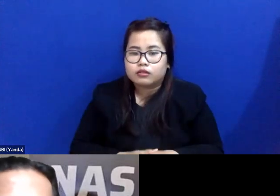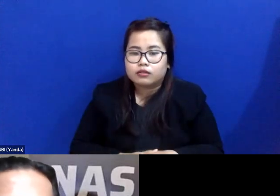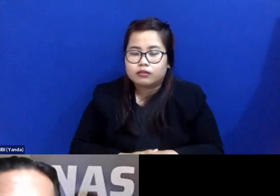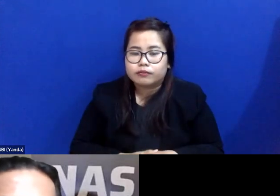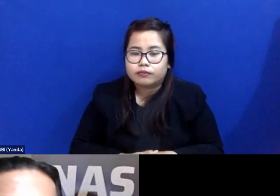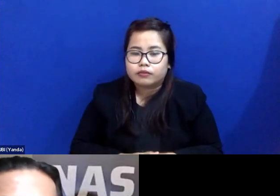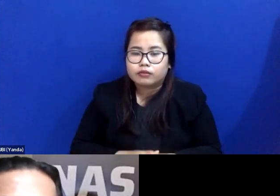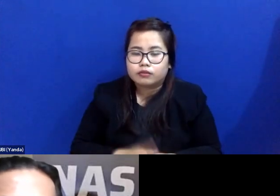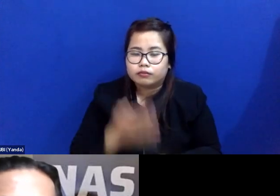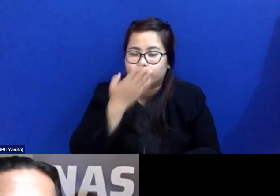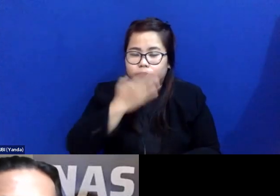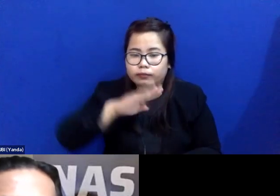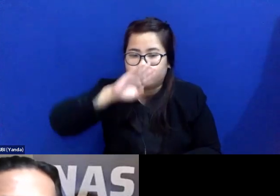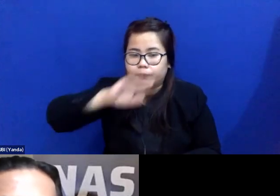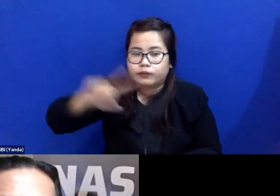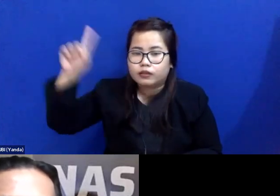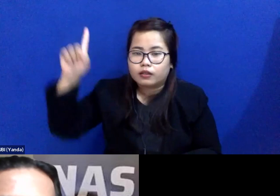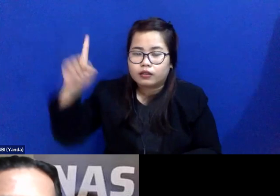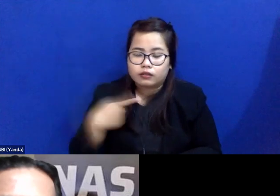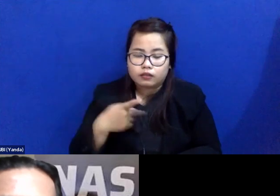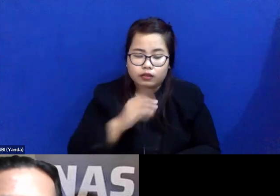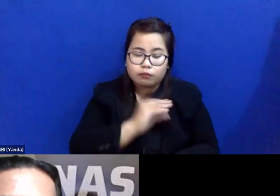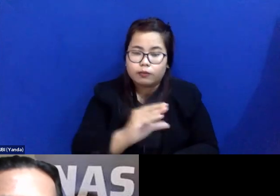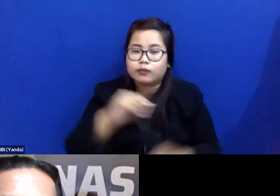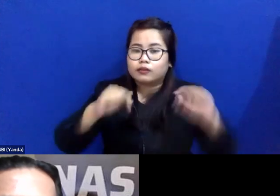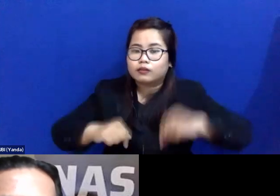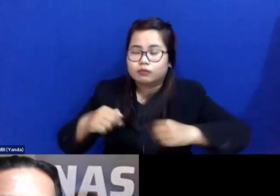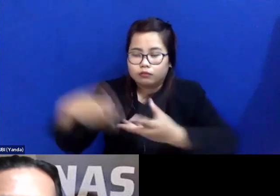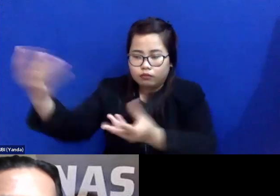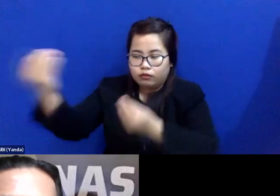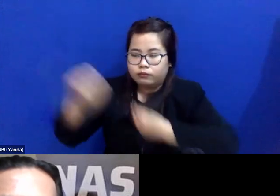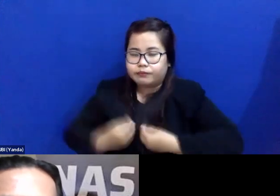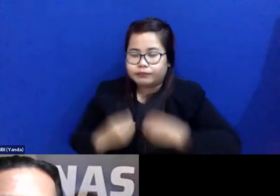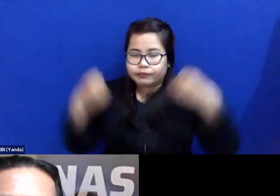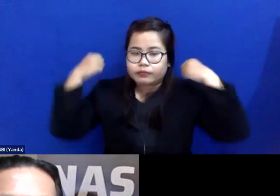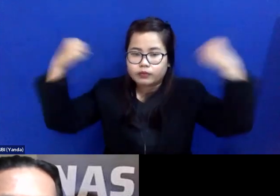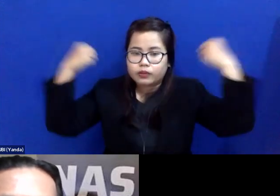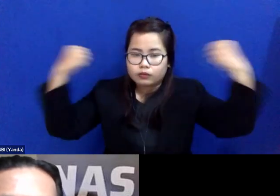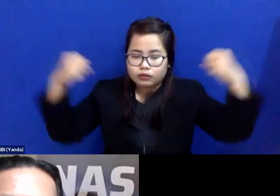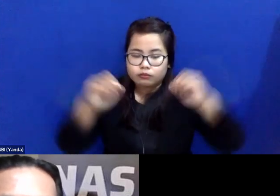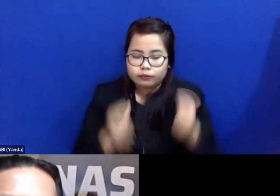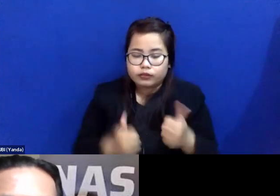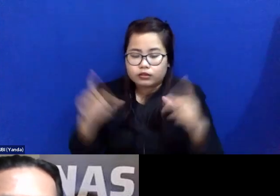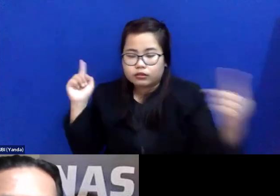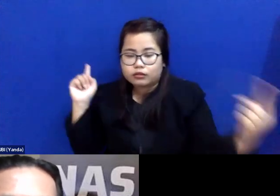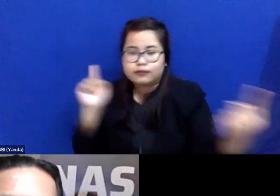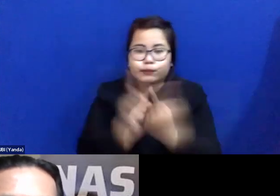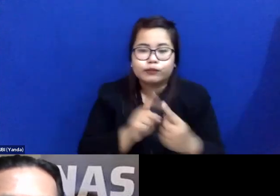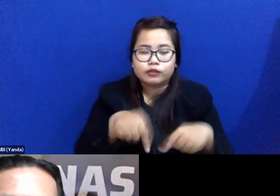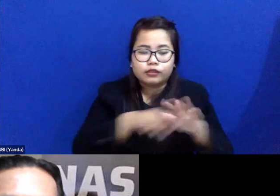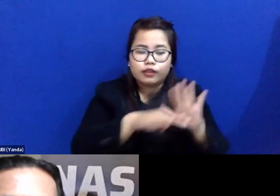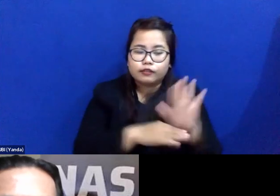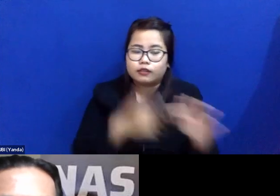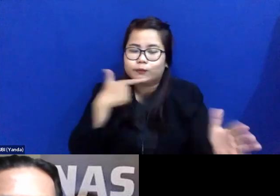Alhamdulillah kita pagi ini diberi kesehatan untuk bisa bertemu di acara